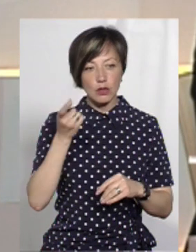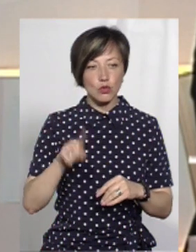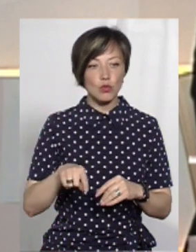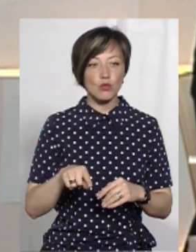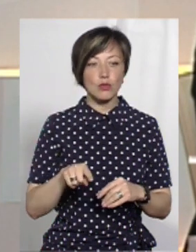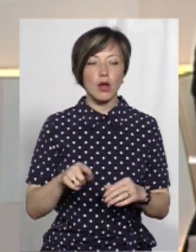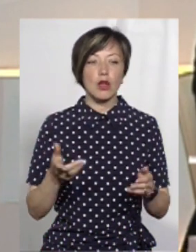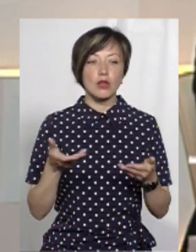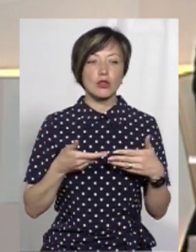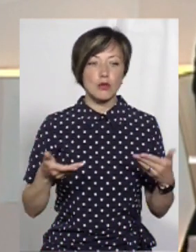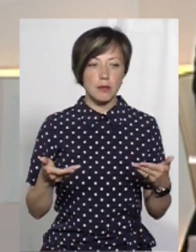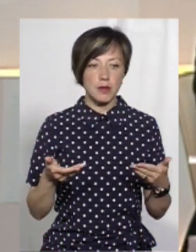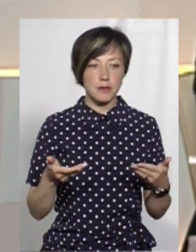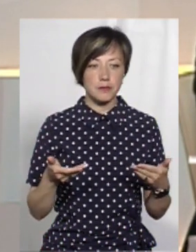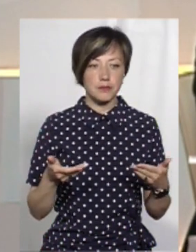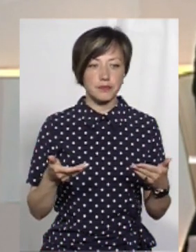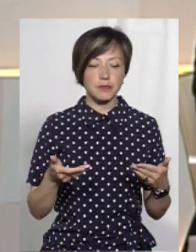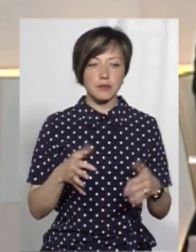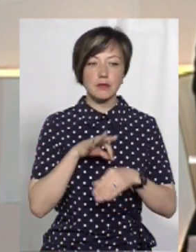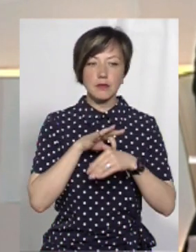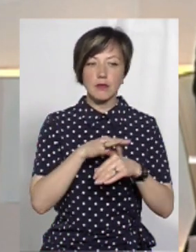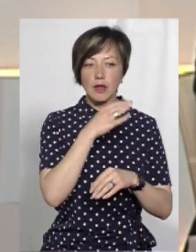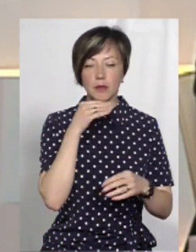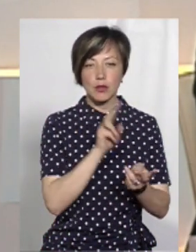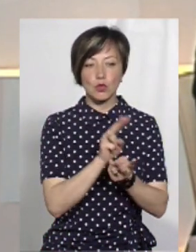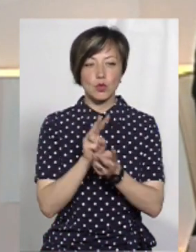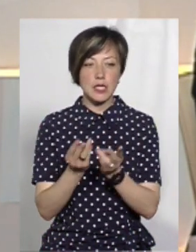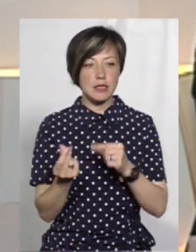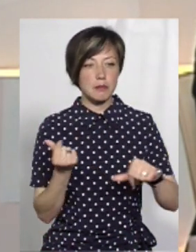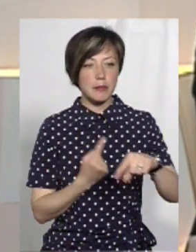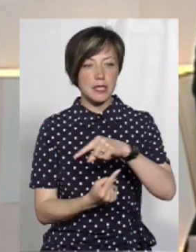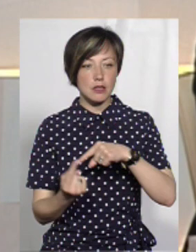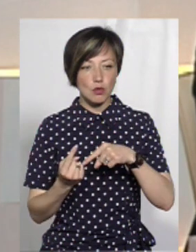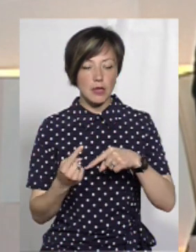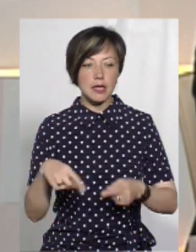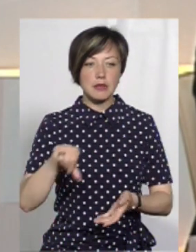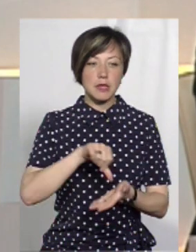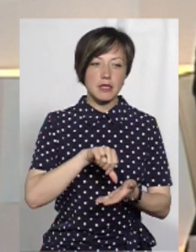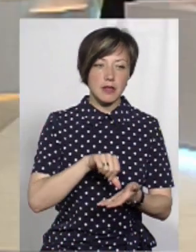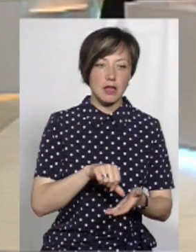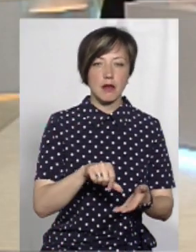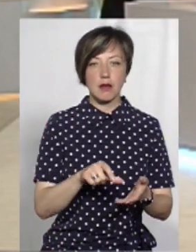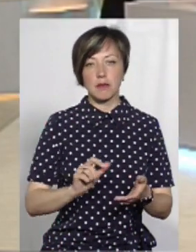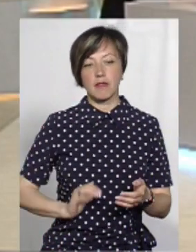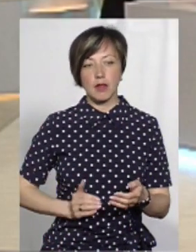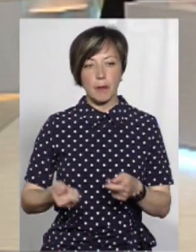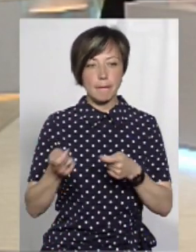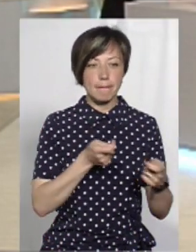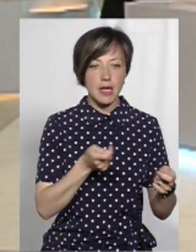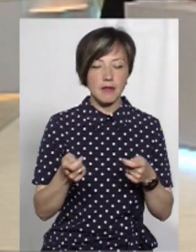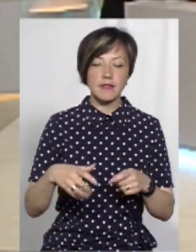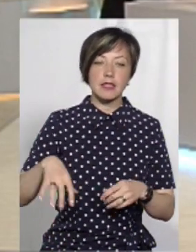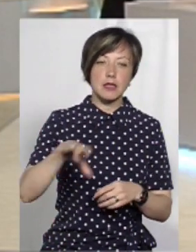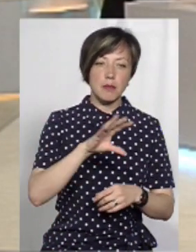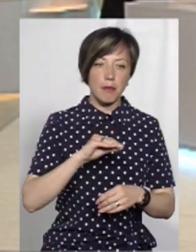ми проводили багато зустрічей з бізнесом, з представниками, з перевізниками, з